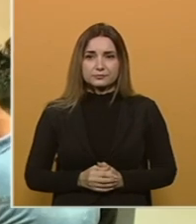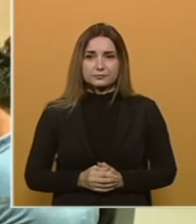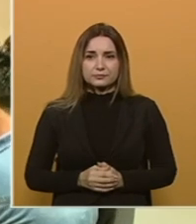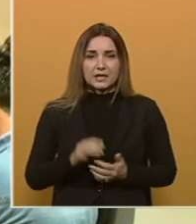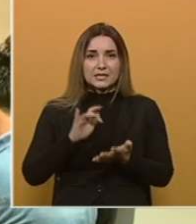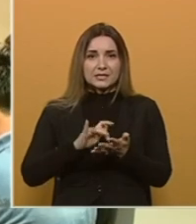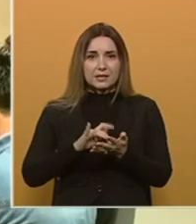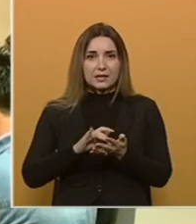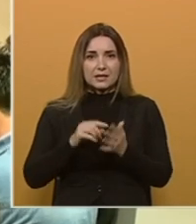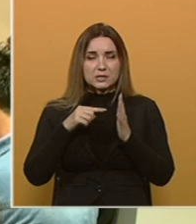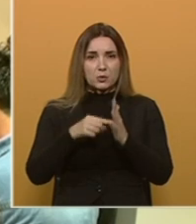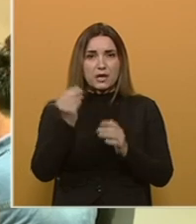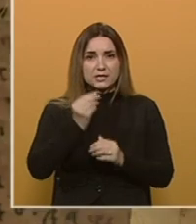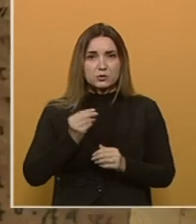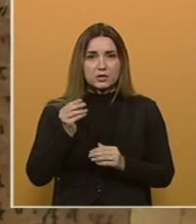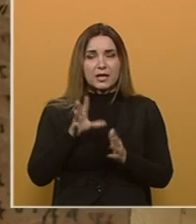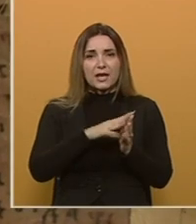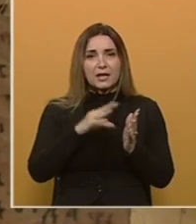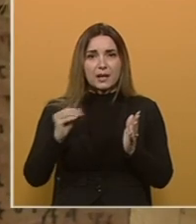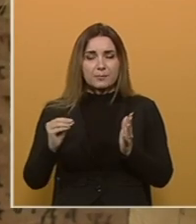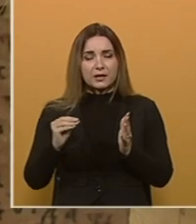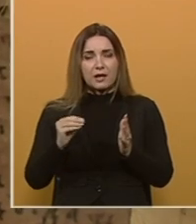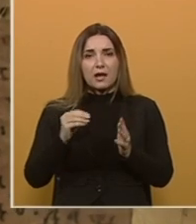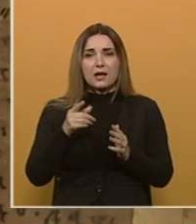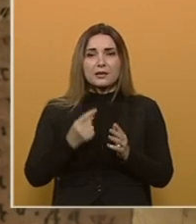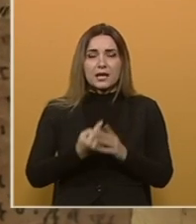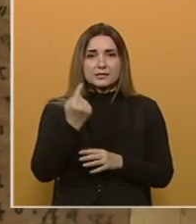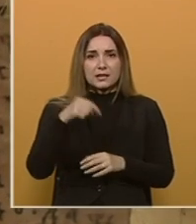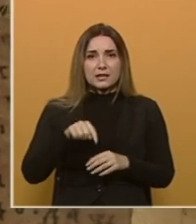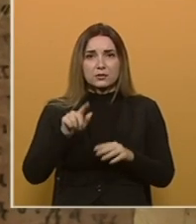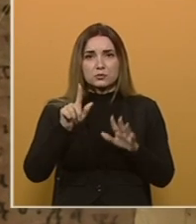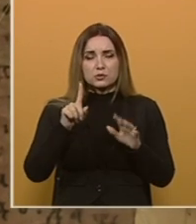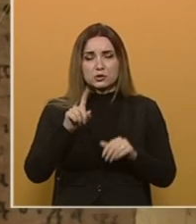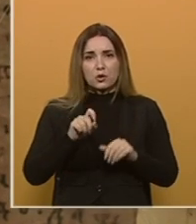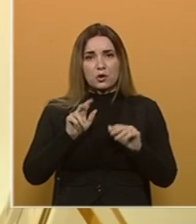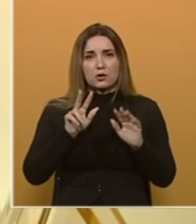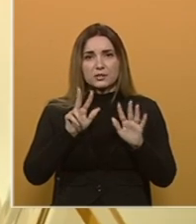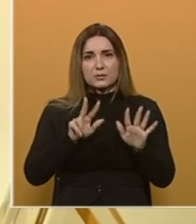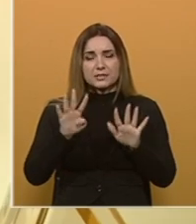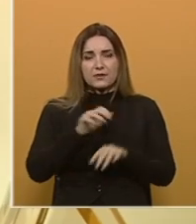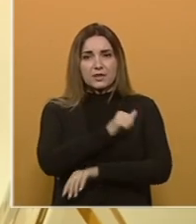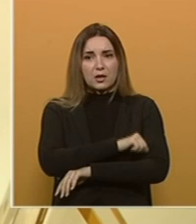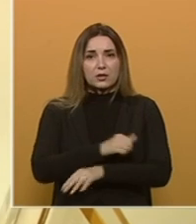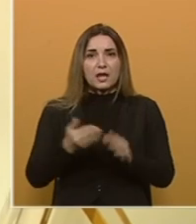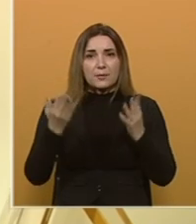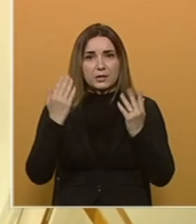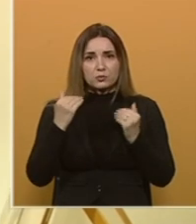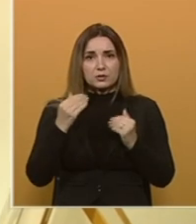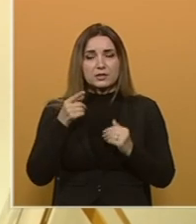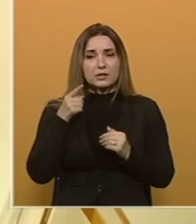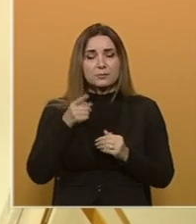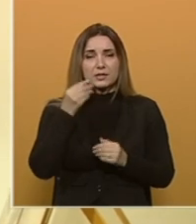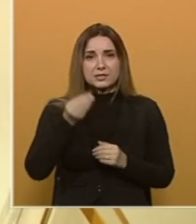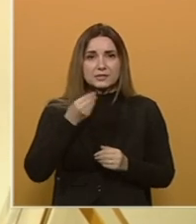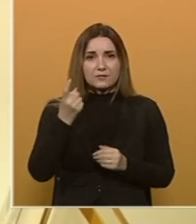Centralni eksponat izložbe je replika povelje Kulina Bana nastali 1189. godine. Međutim, bilinopoljska